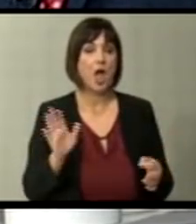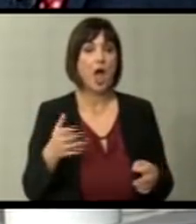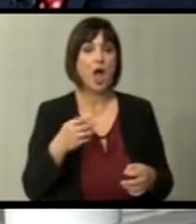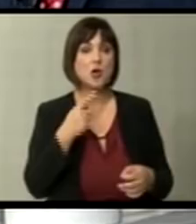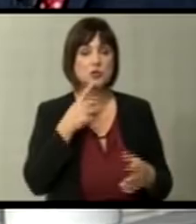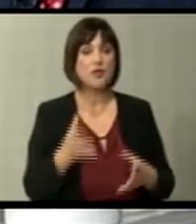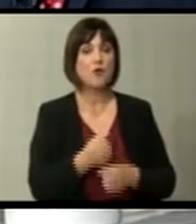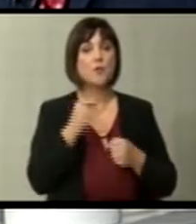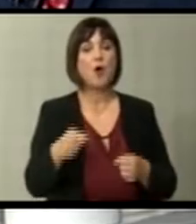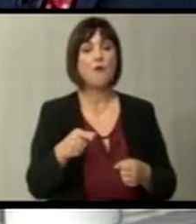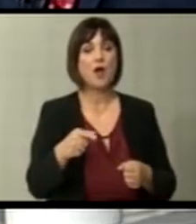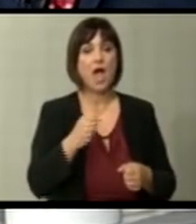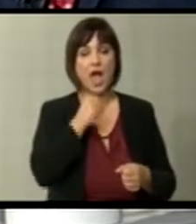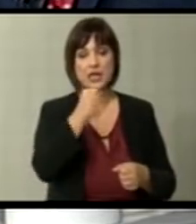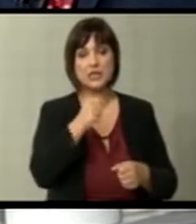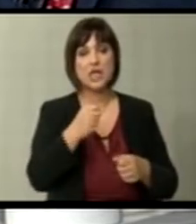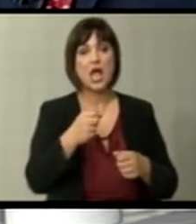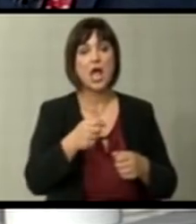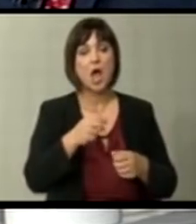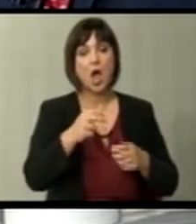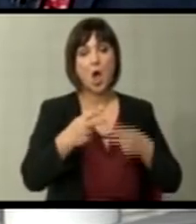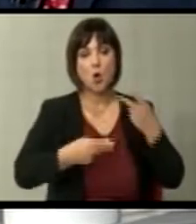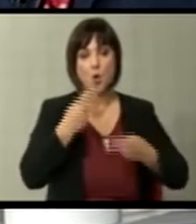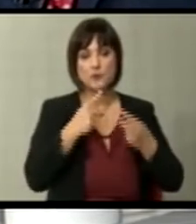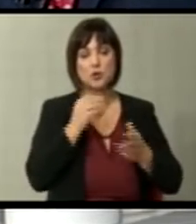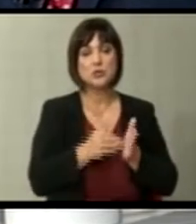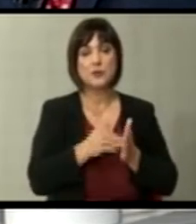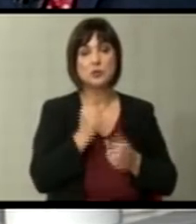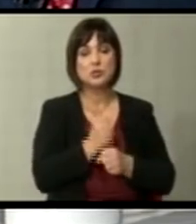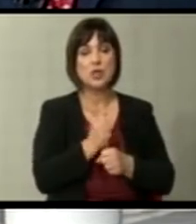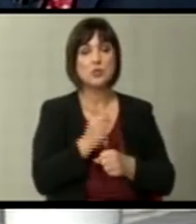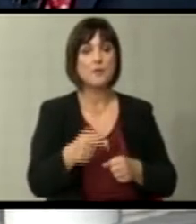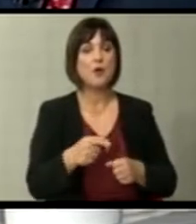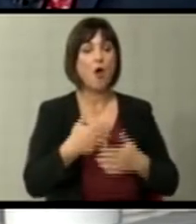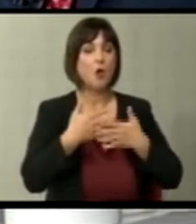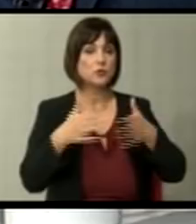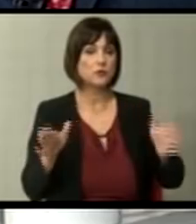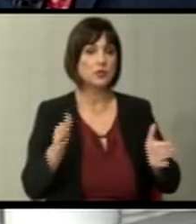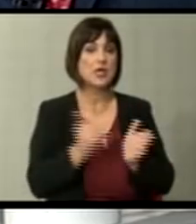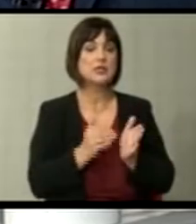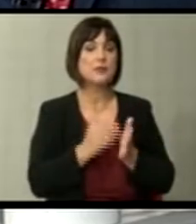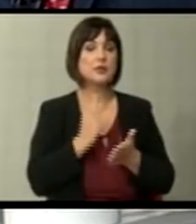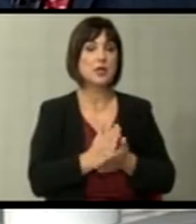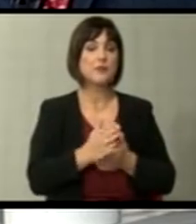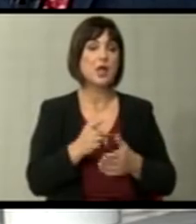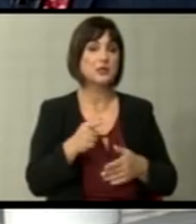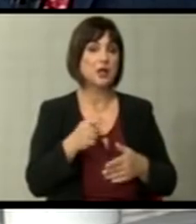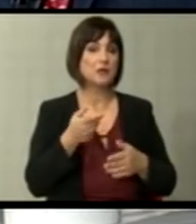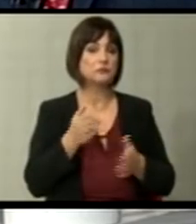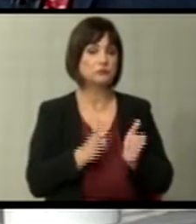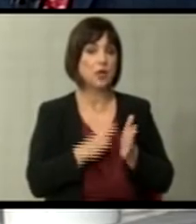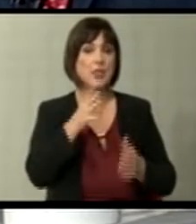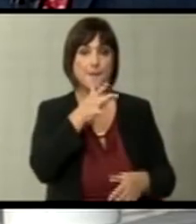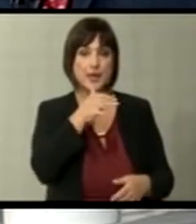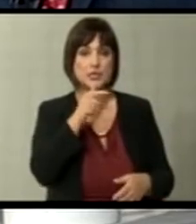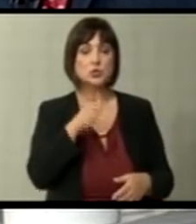се формира таа фамознанкет на комисија кој мислам дека требаше да се формира, затоа што транспарентността треба да биде адот на Македонија во